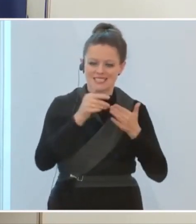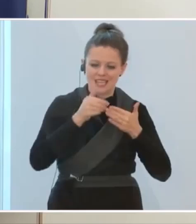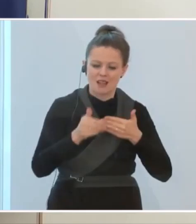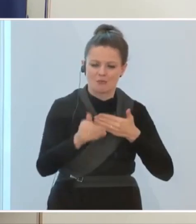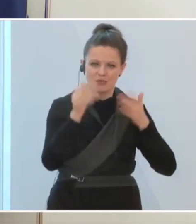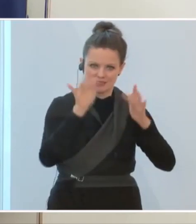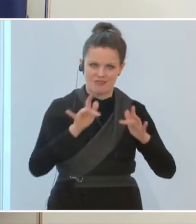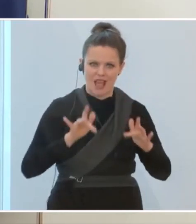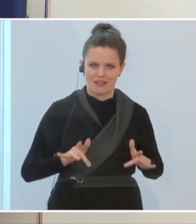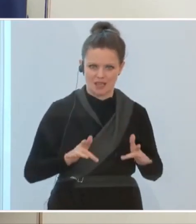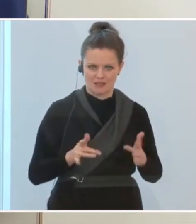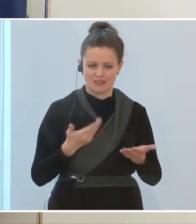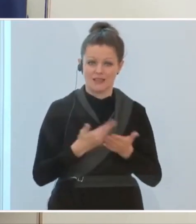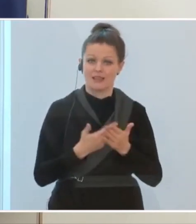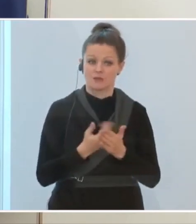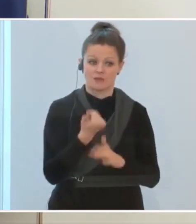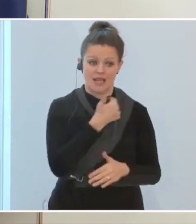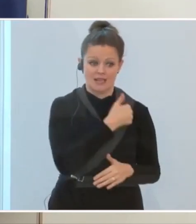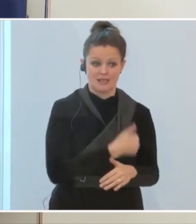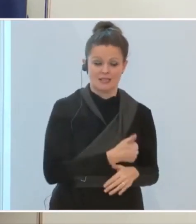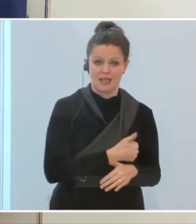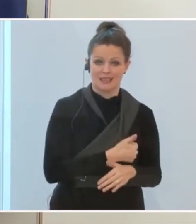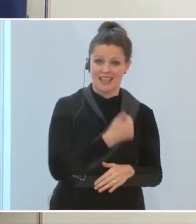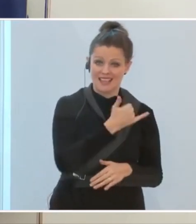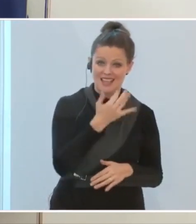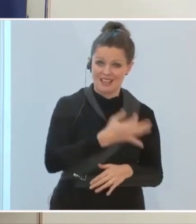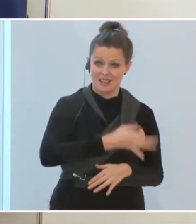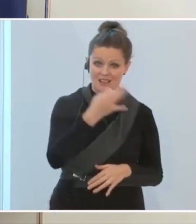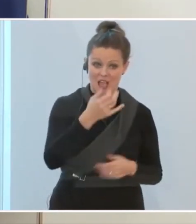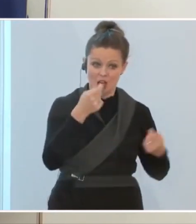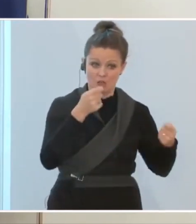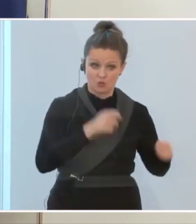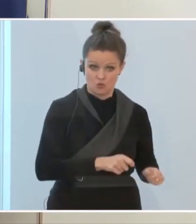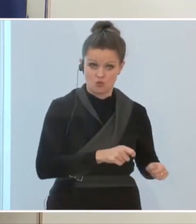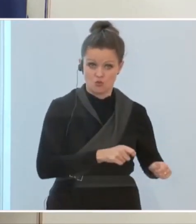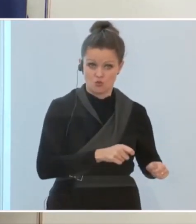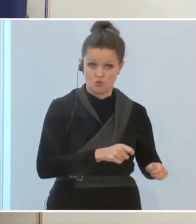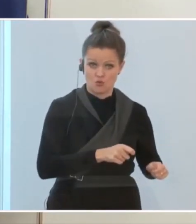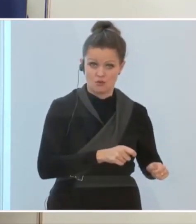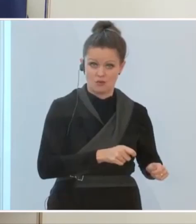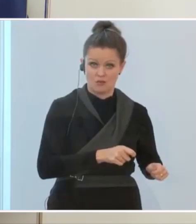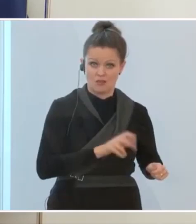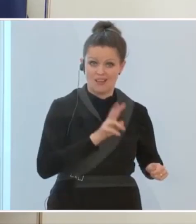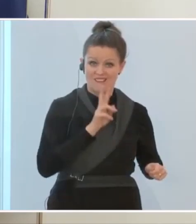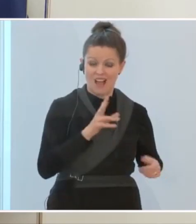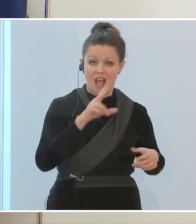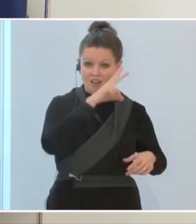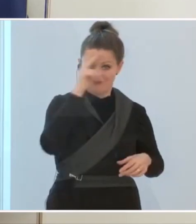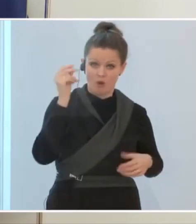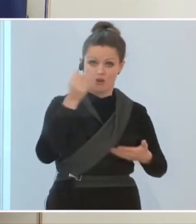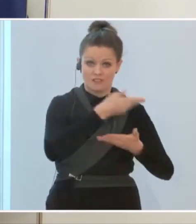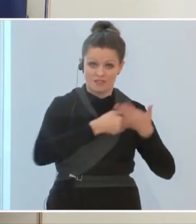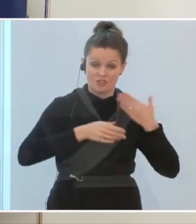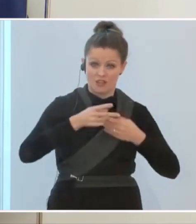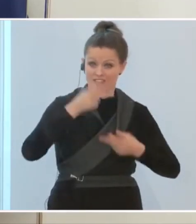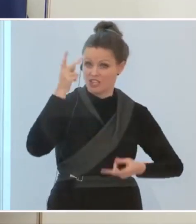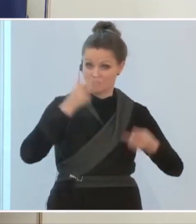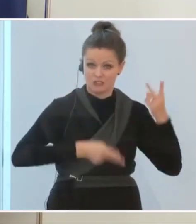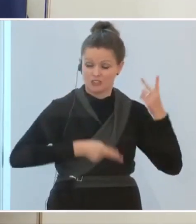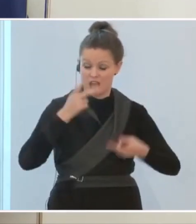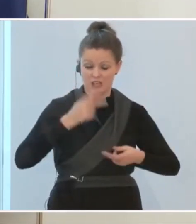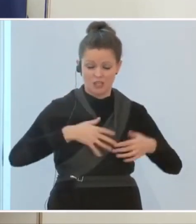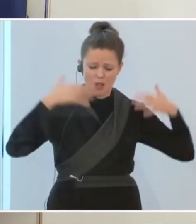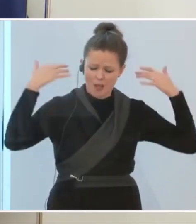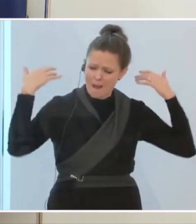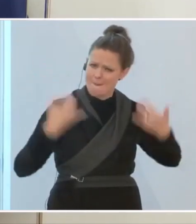und jetzt ist es zum einen so, dass jeder Tag der Schließung Unsummen an volkswirtschaftlichen Schaden auslöst